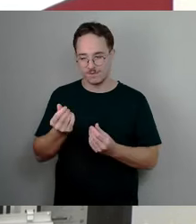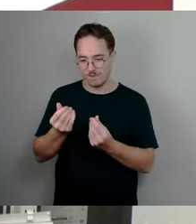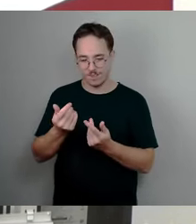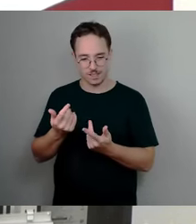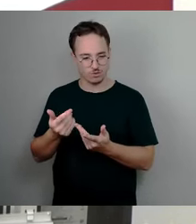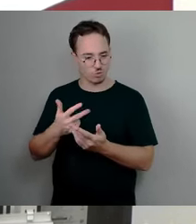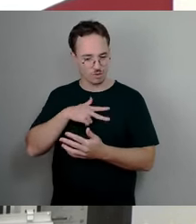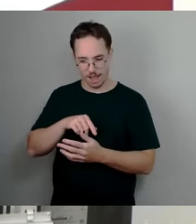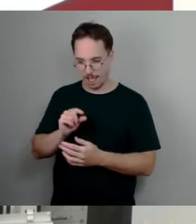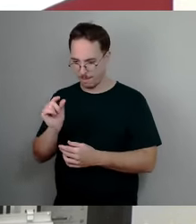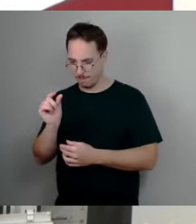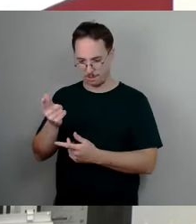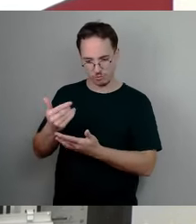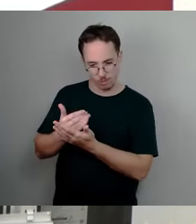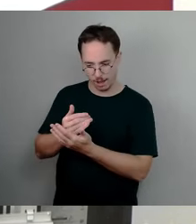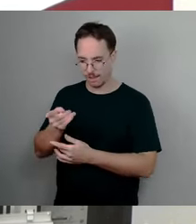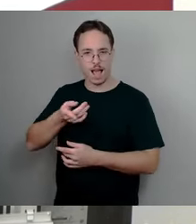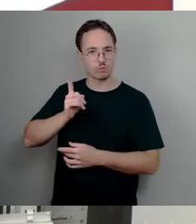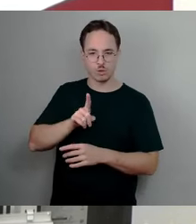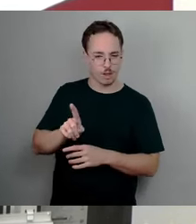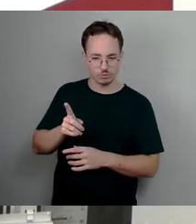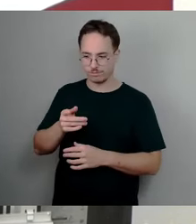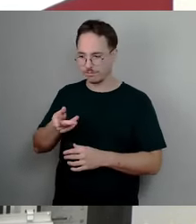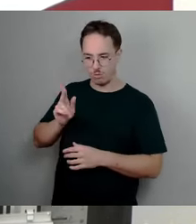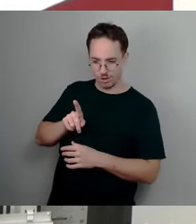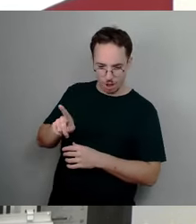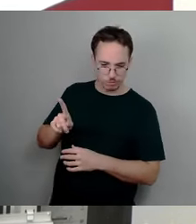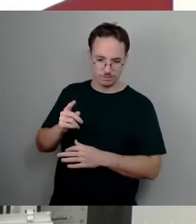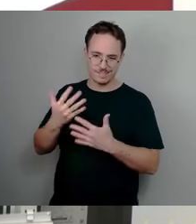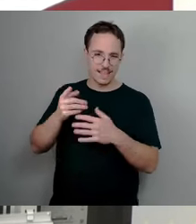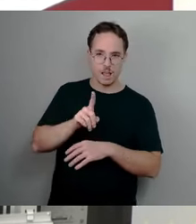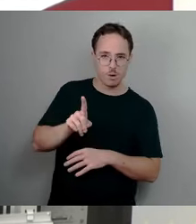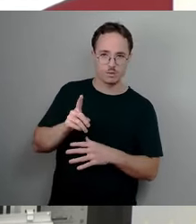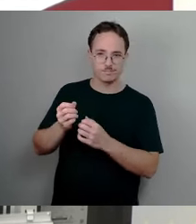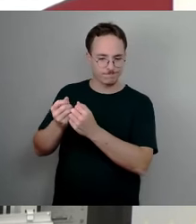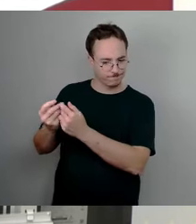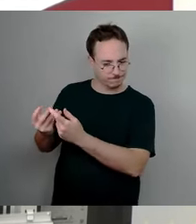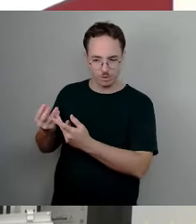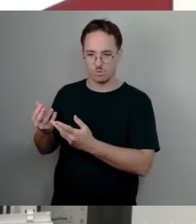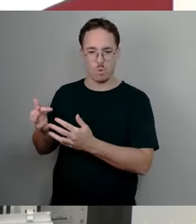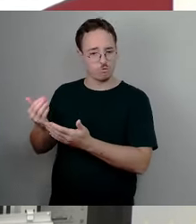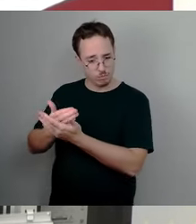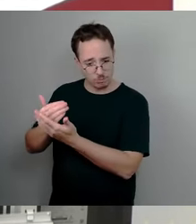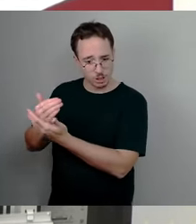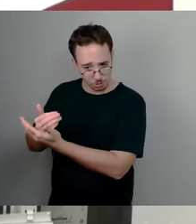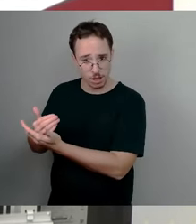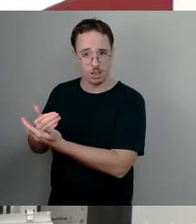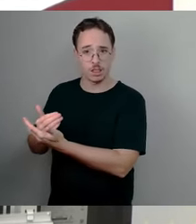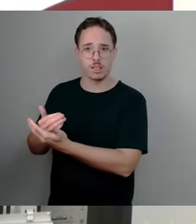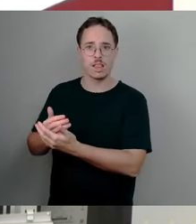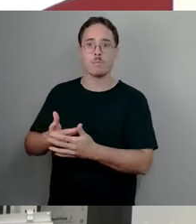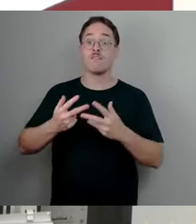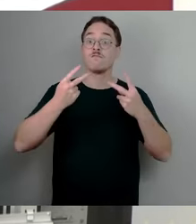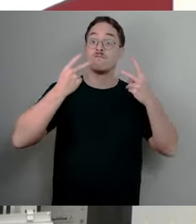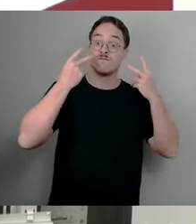hier mal 100.000, da mal 10.000, da mal 300.000, für ganz wichtige Sachen, dass die ins Verhältnis